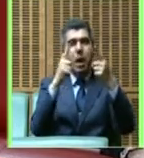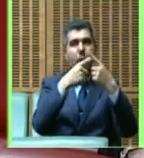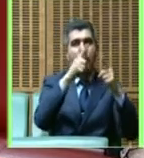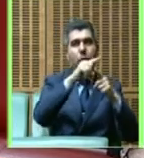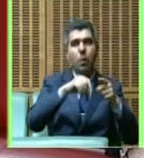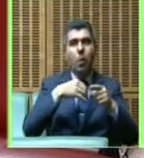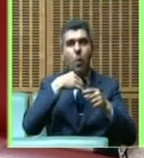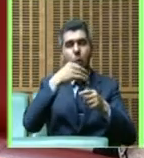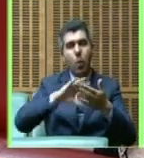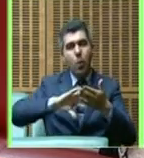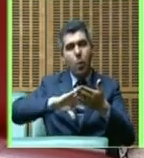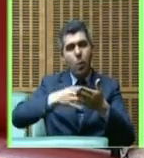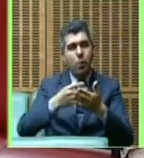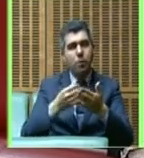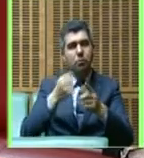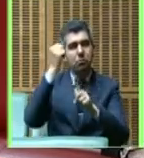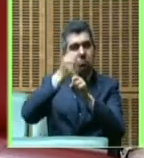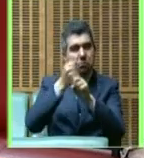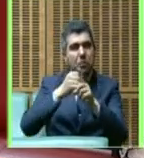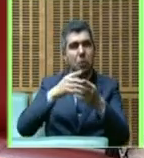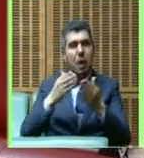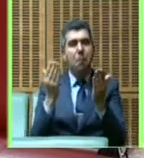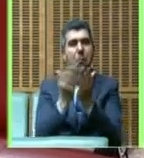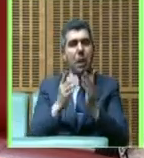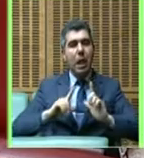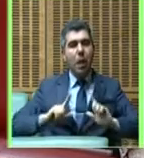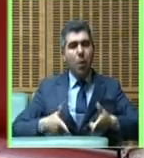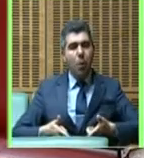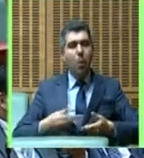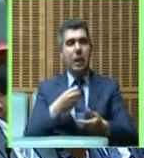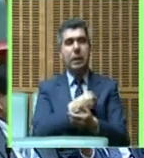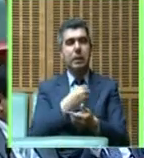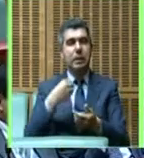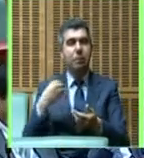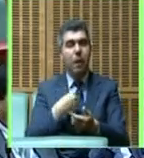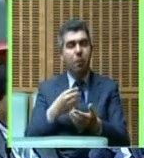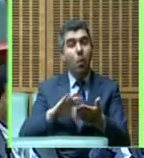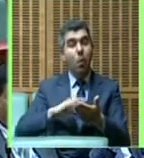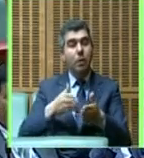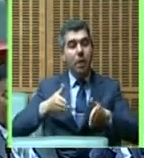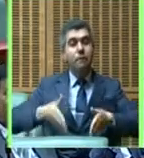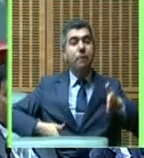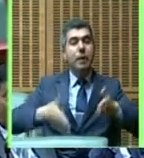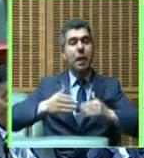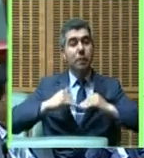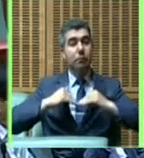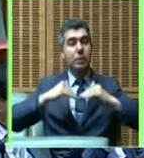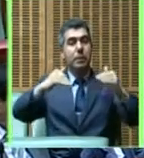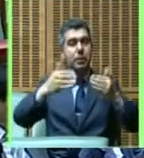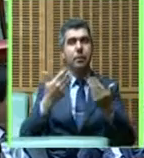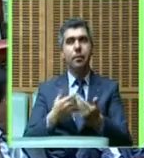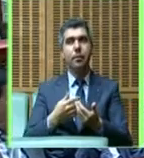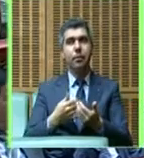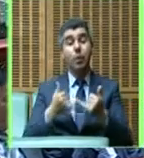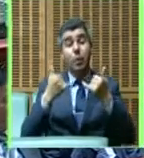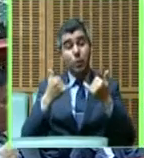يا إما سوسيا اقتصادية يا إما مرتبطة مثلا بإنشاء مدرسة أو لا بإنشاء مصحة وإلا باش نصرح لها الطريق اليوم عندنا